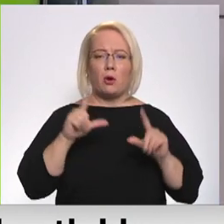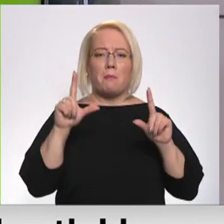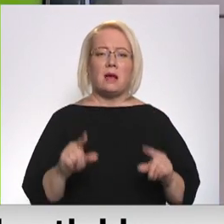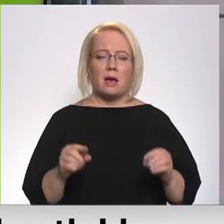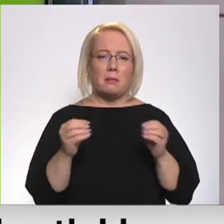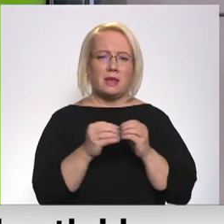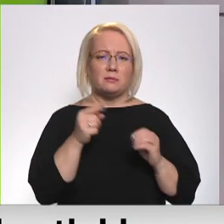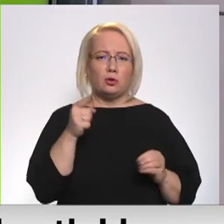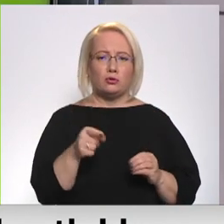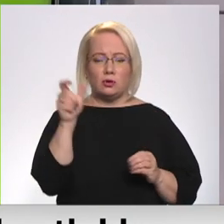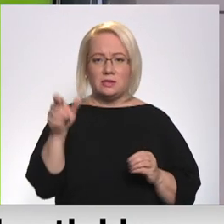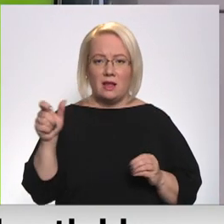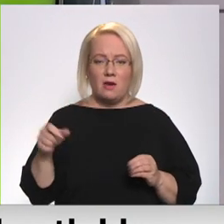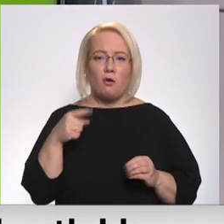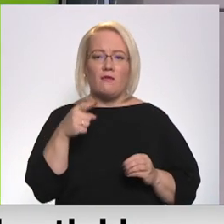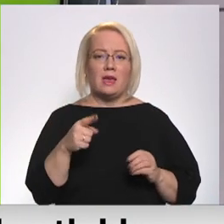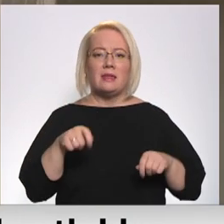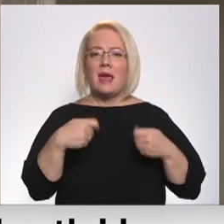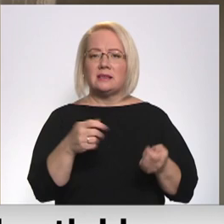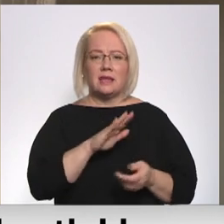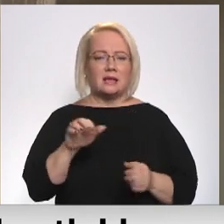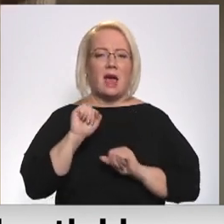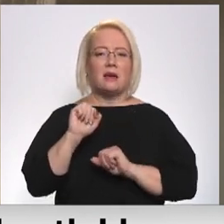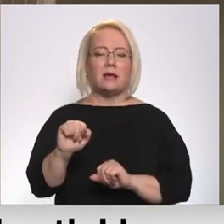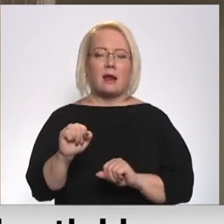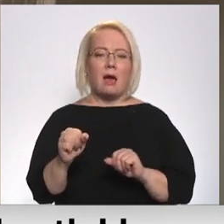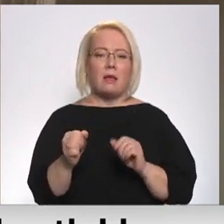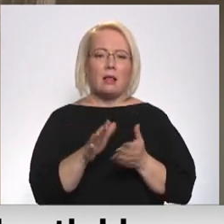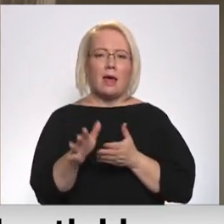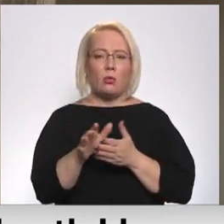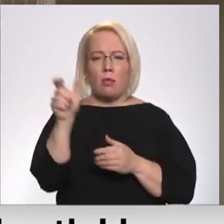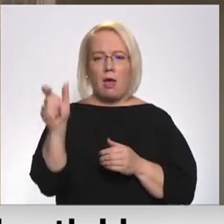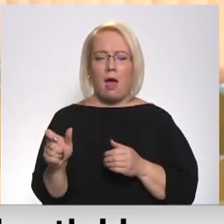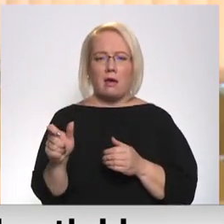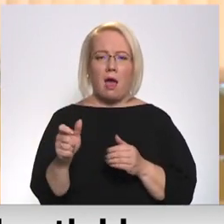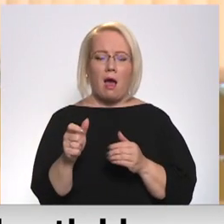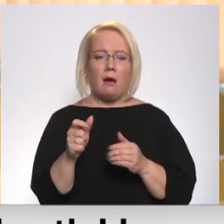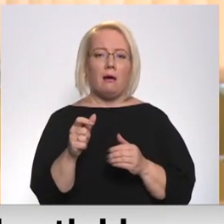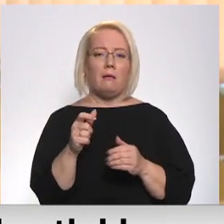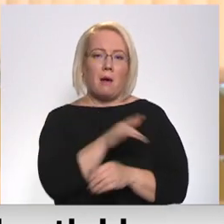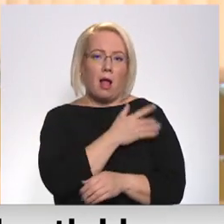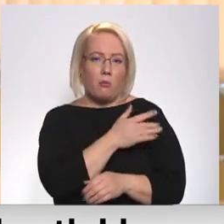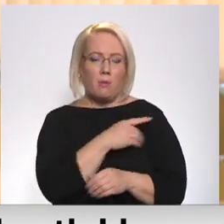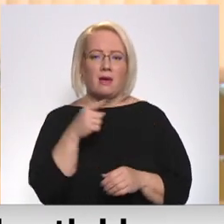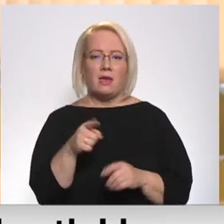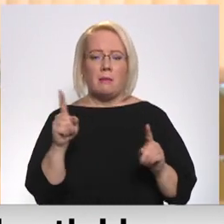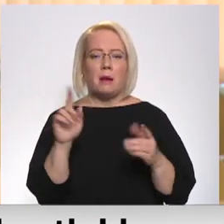lietotājiem, nesniedz aizsargātā lietotāju pakalpojumu, tad lietotājiem ir iespēja bez maksas